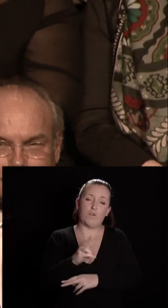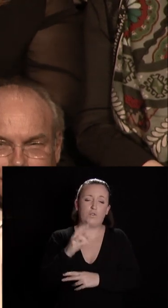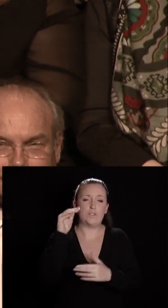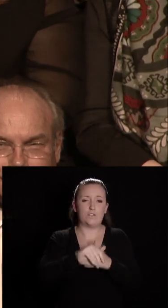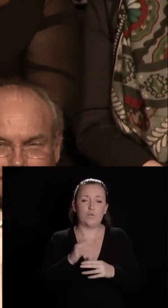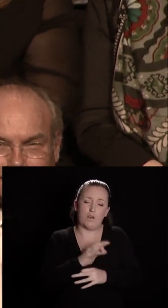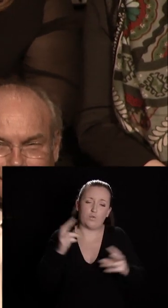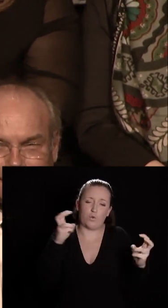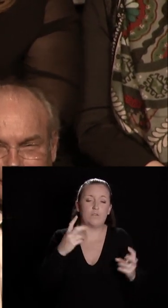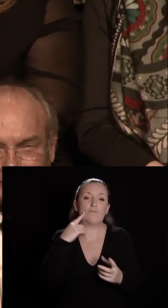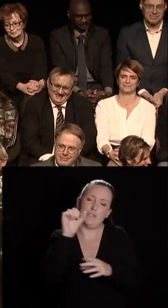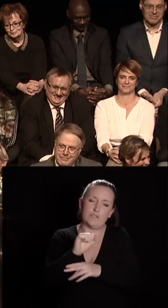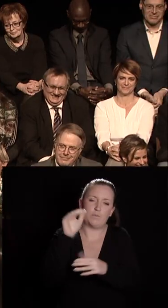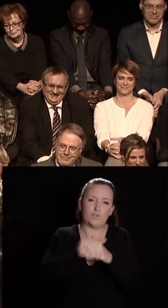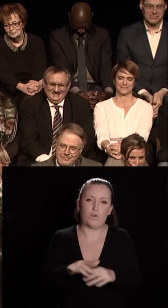et le samedi soir.